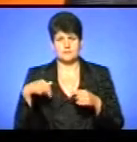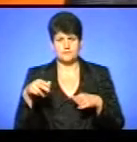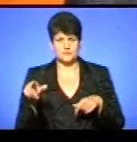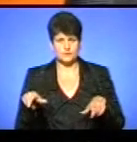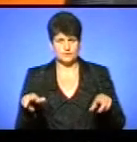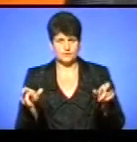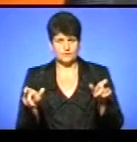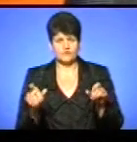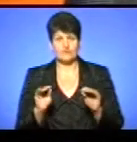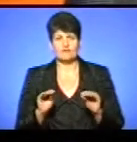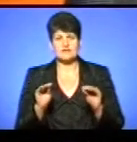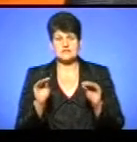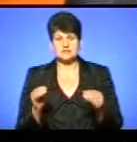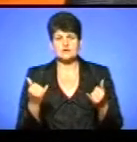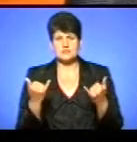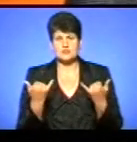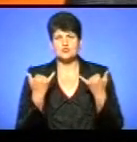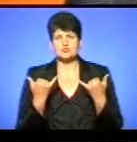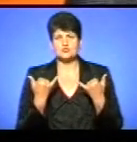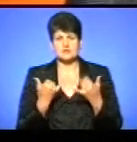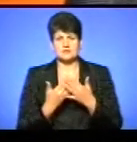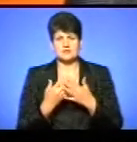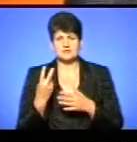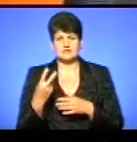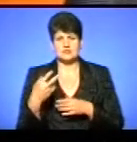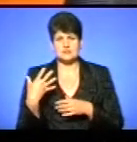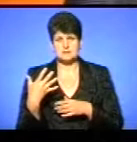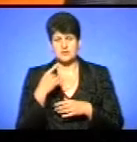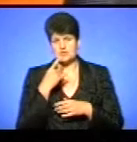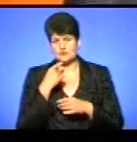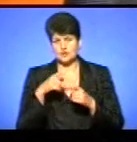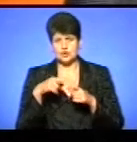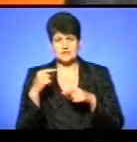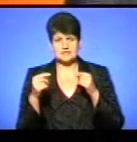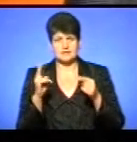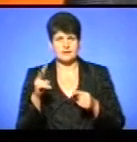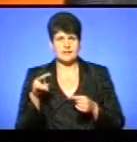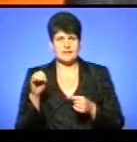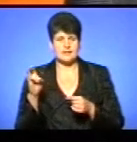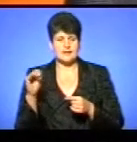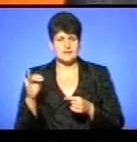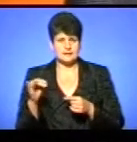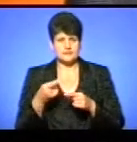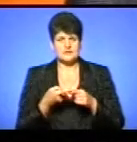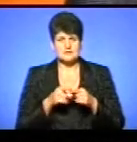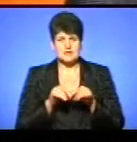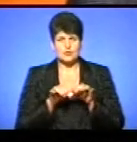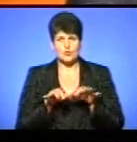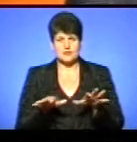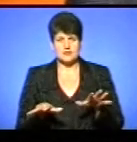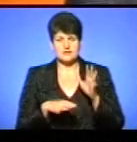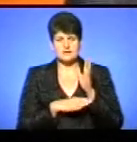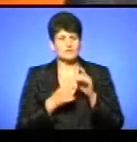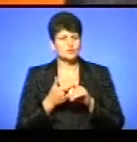висаджено, значить, сучасного типу 25 червоноклисних кленів. Коріння цих дерев, вони дуже